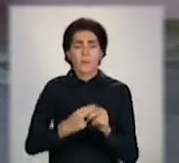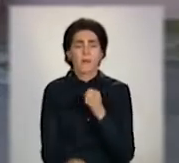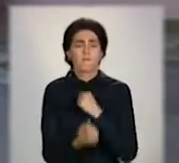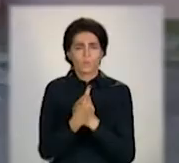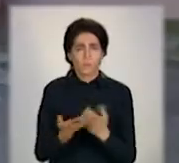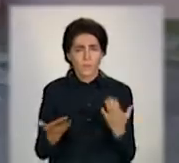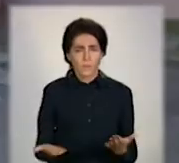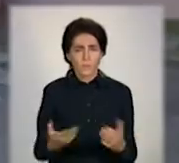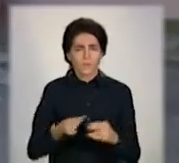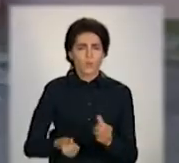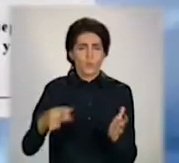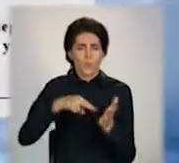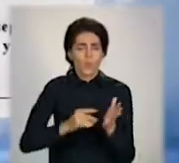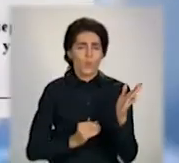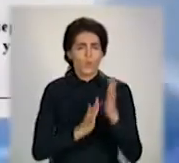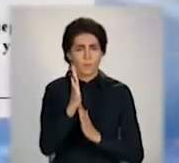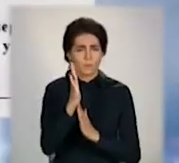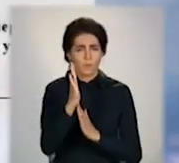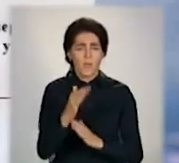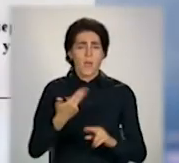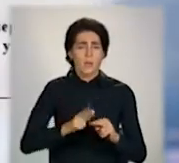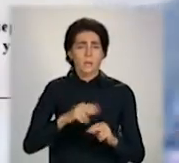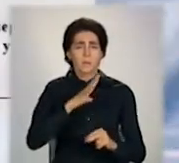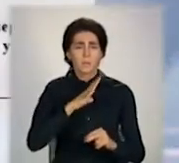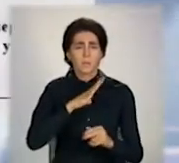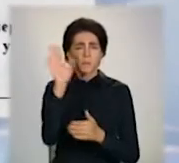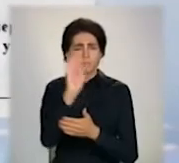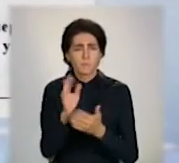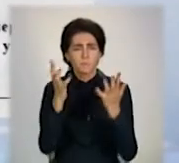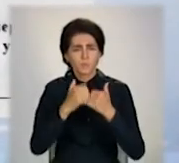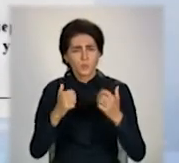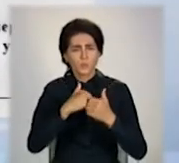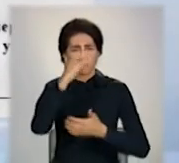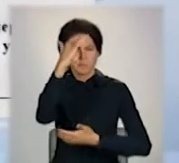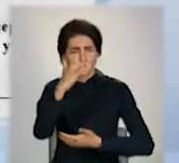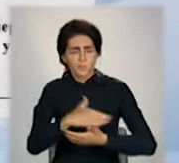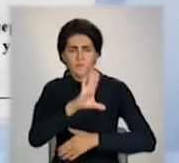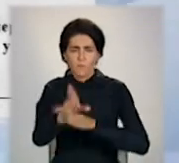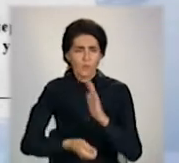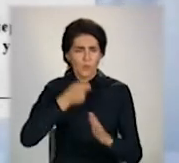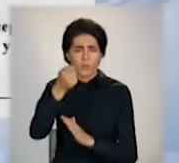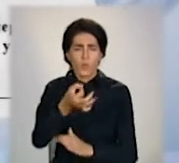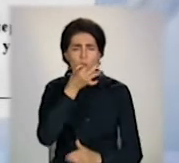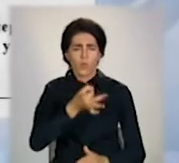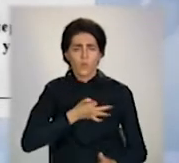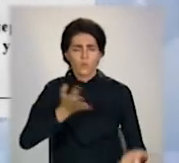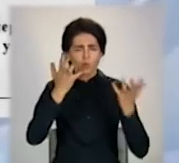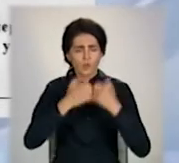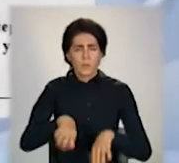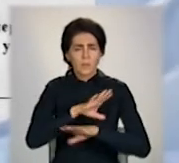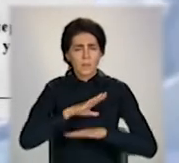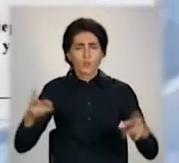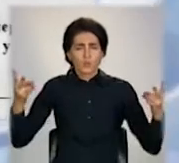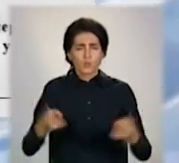виросла така ціна? Мешканці дому кажуть, розрахунки на тариф комунальники їм не надали, бо необхідно було